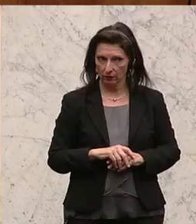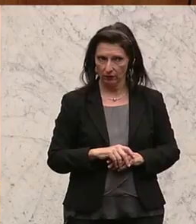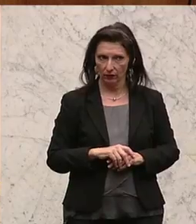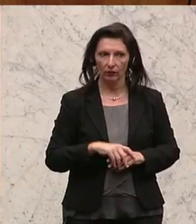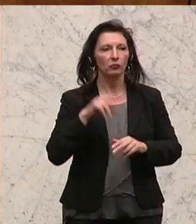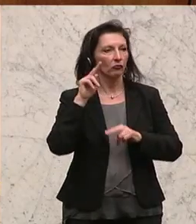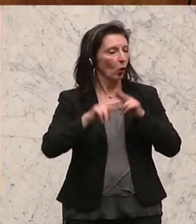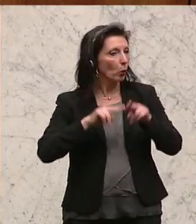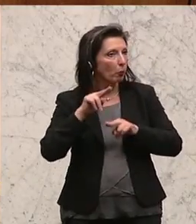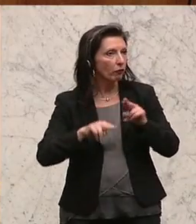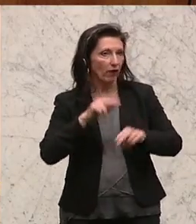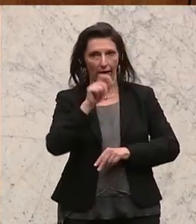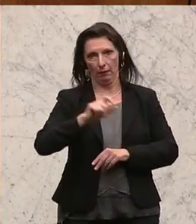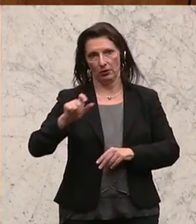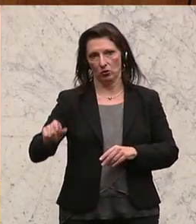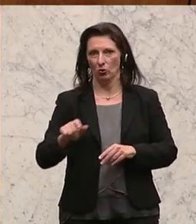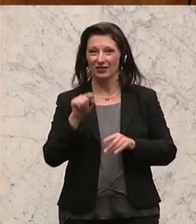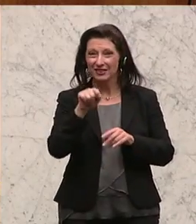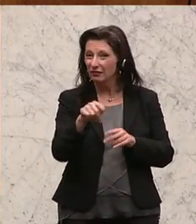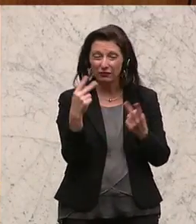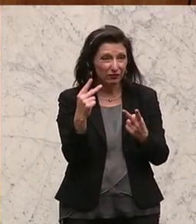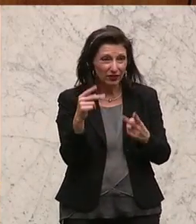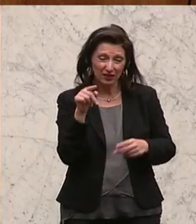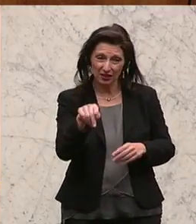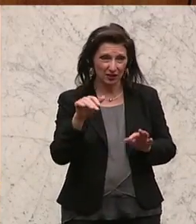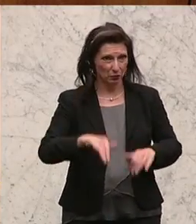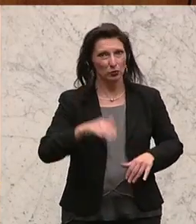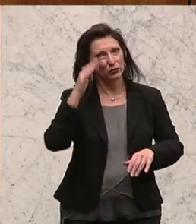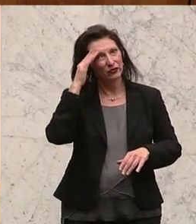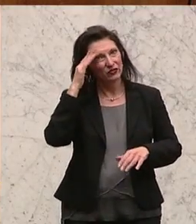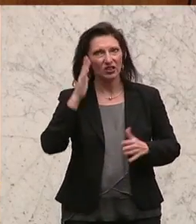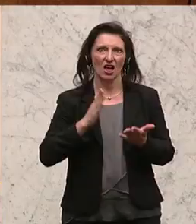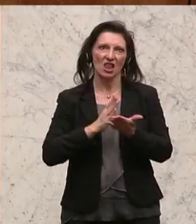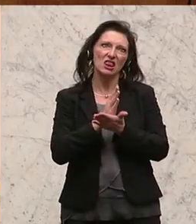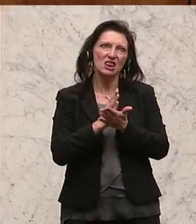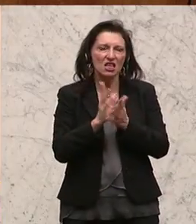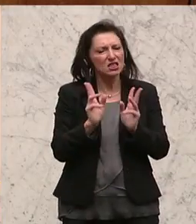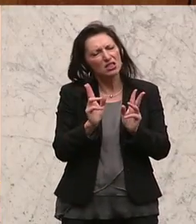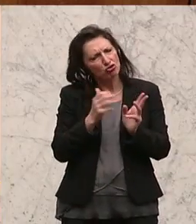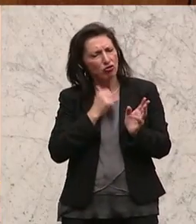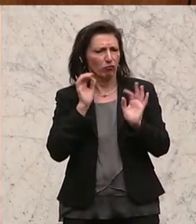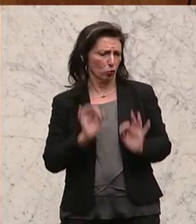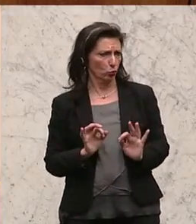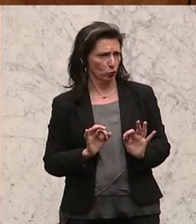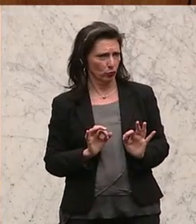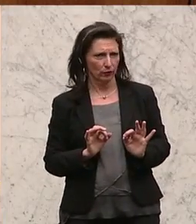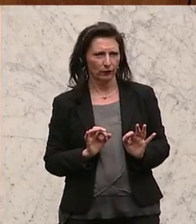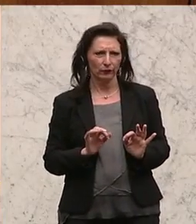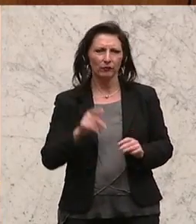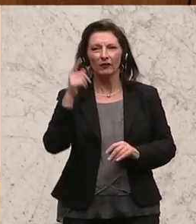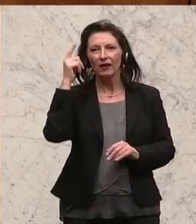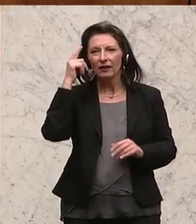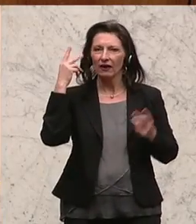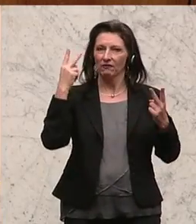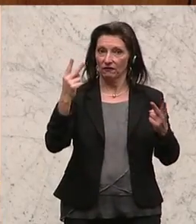und Pfleger, weil es auch für sie wichtig ist, dass sie wissen, dass sie gut Dienst machen können. Ich denke mir, ein ganz, ganz wichtiger